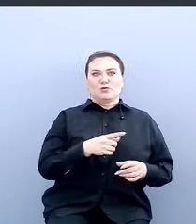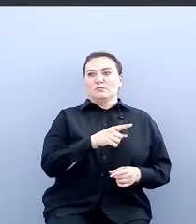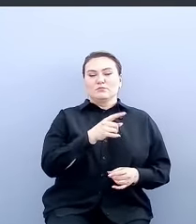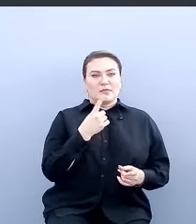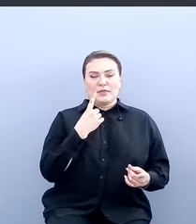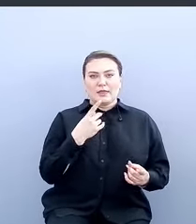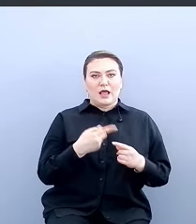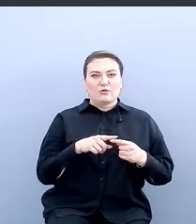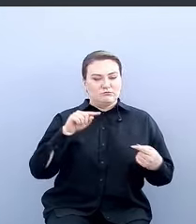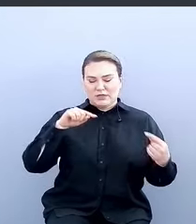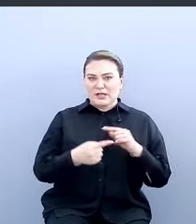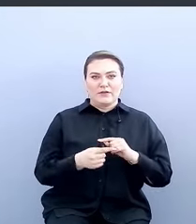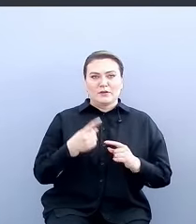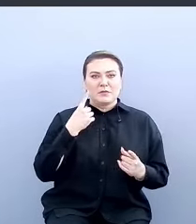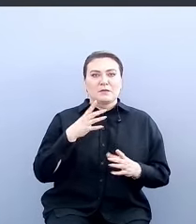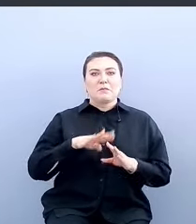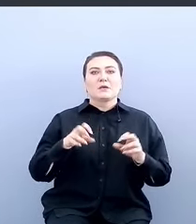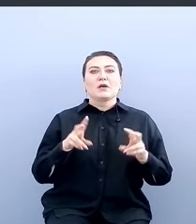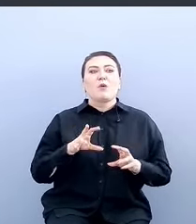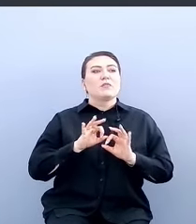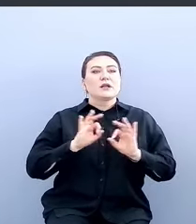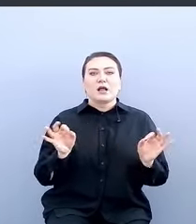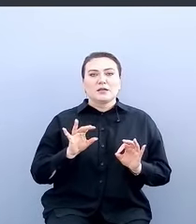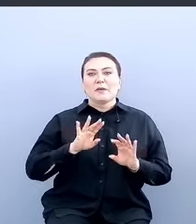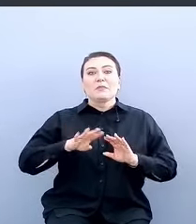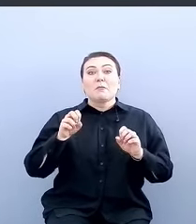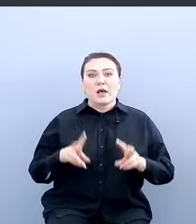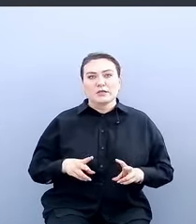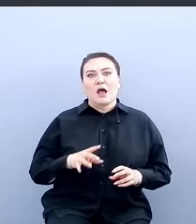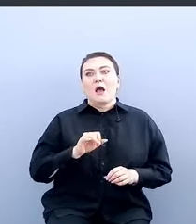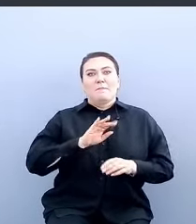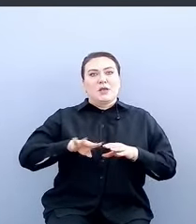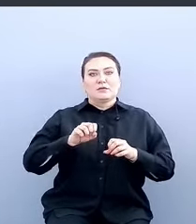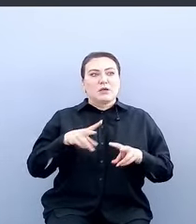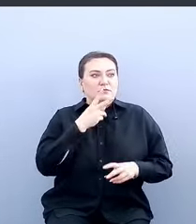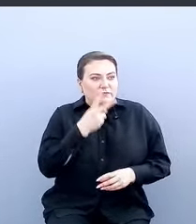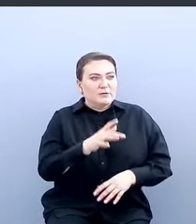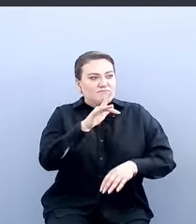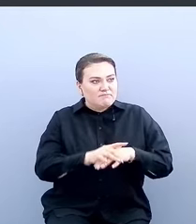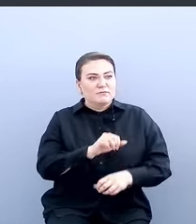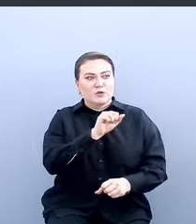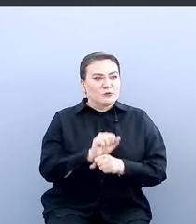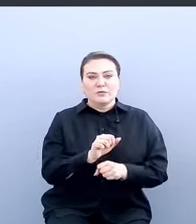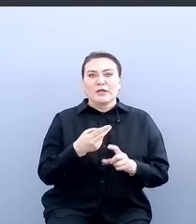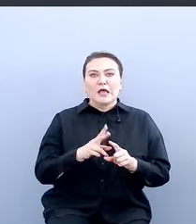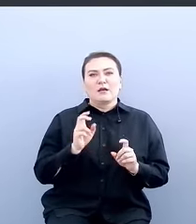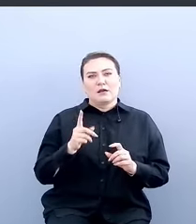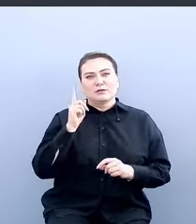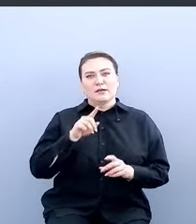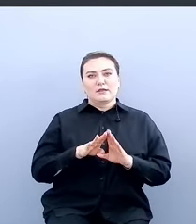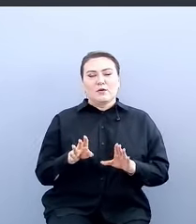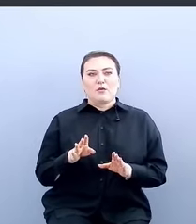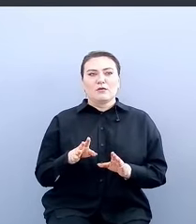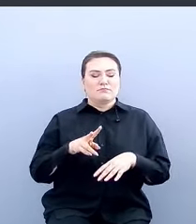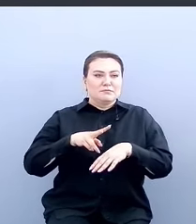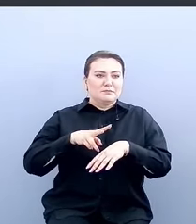представлениями безопасности о прекрасном и безопасном, то, соответственно, безопасность это останавливает, тормозит, знаете, как такой, ну, как